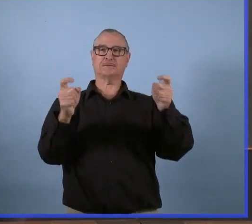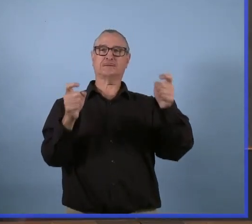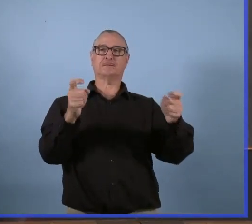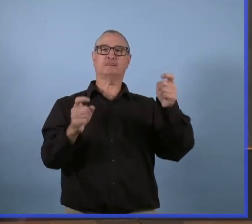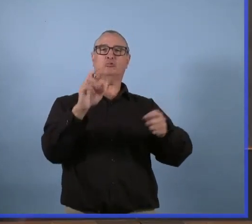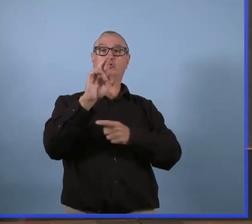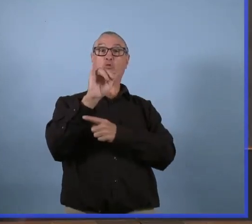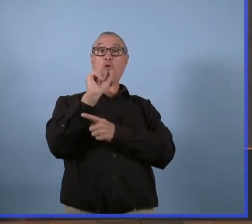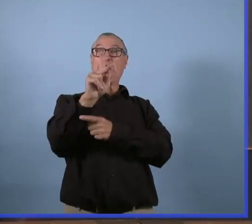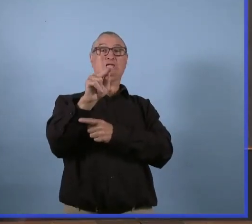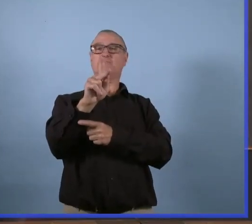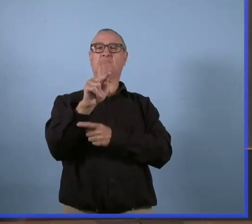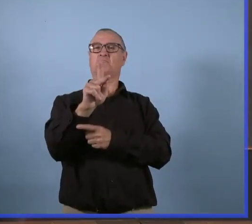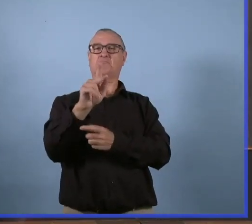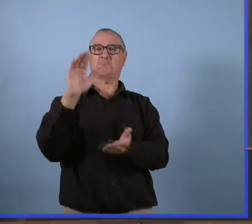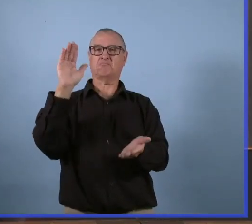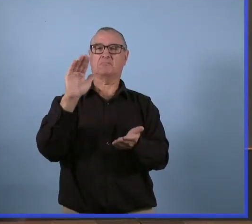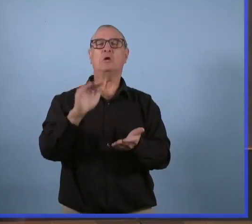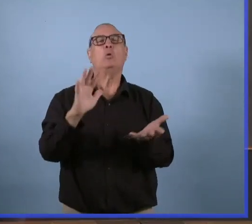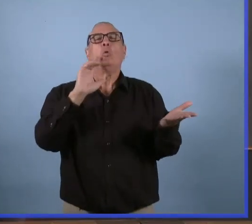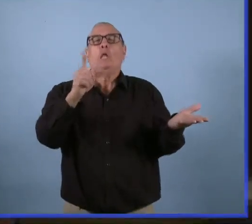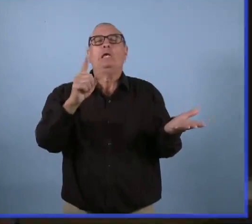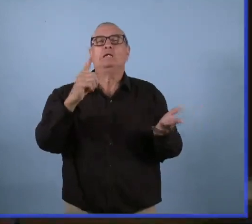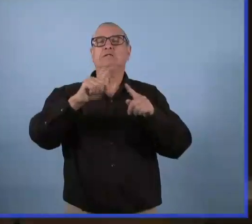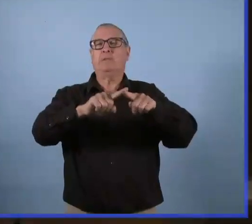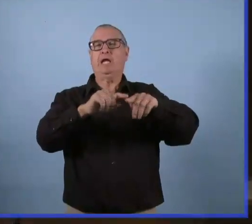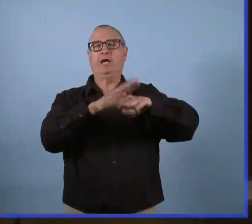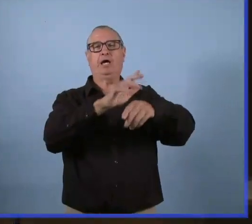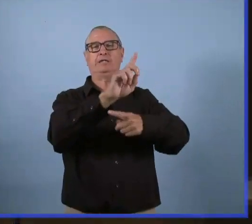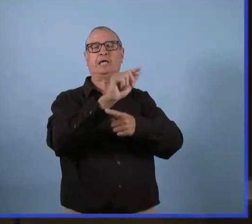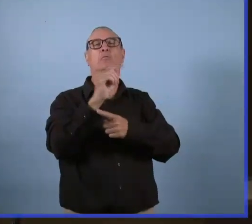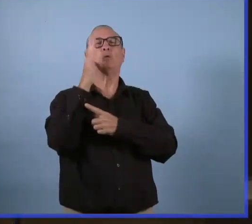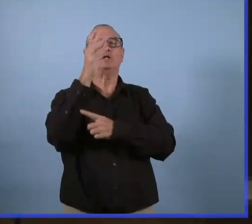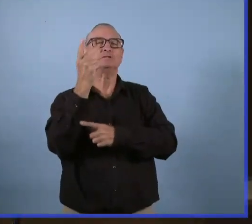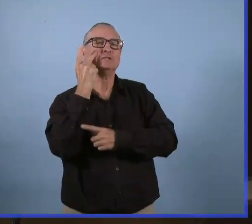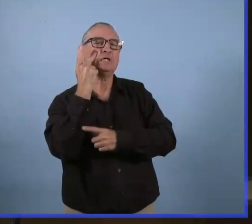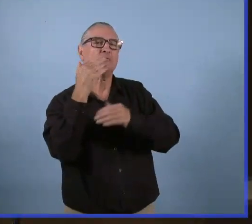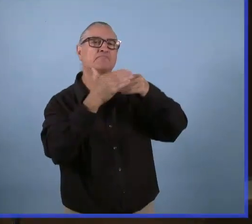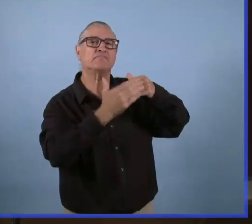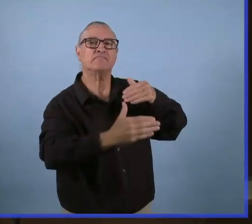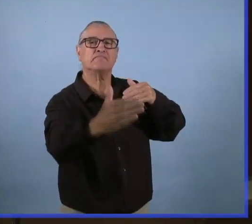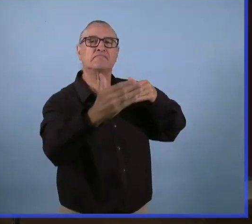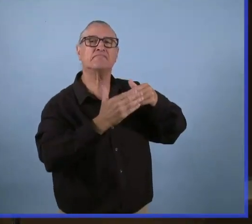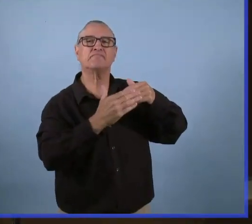mesures par rapport au risque et incorporer ce risque dans la stratégie de réouverture.